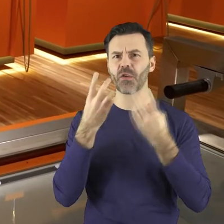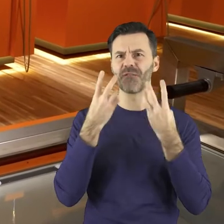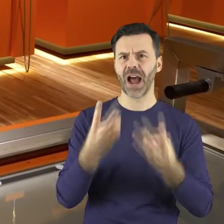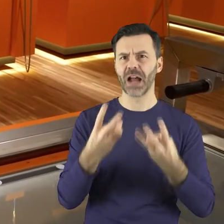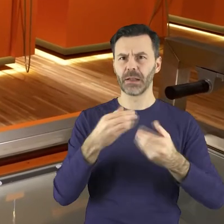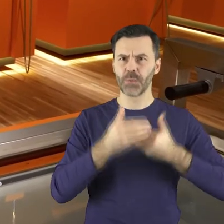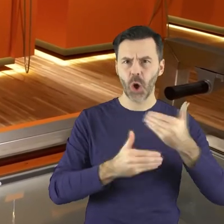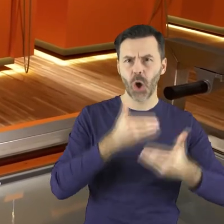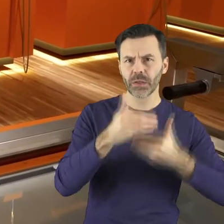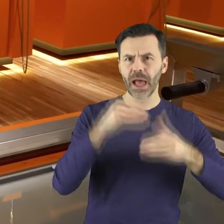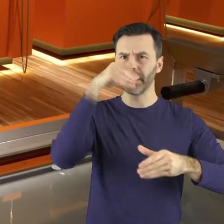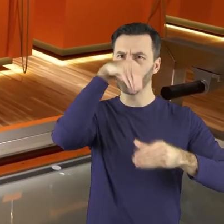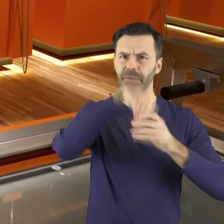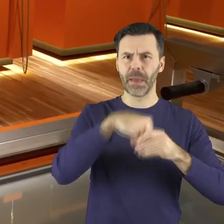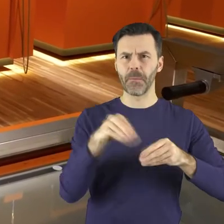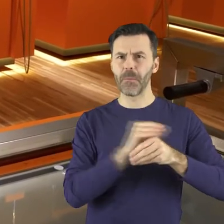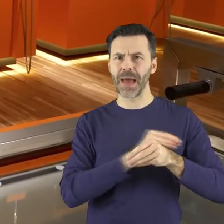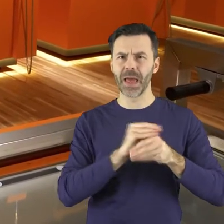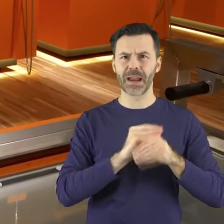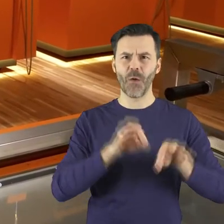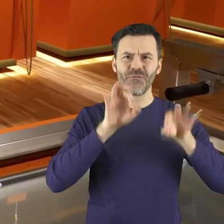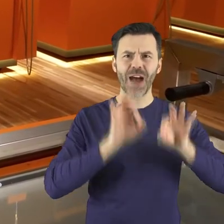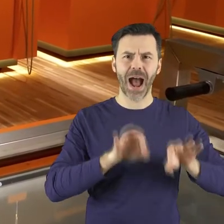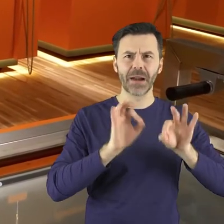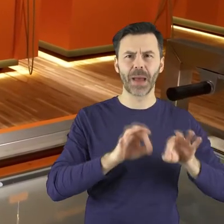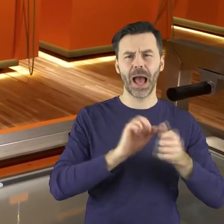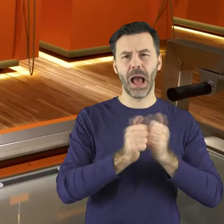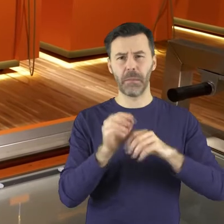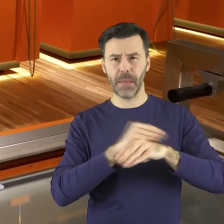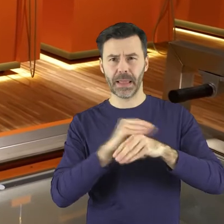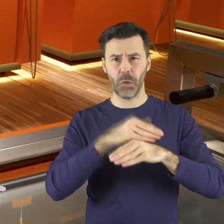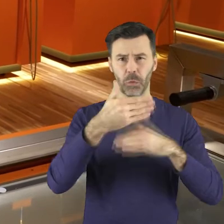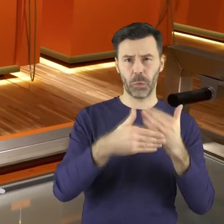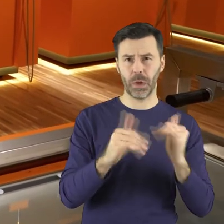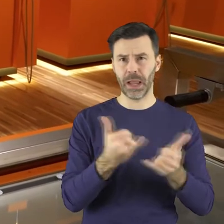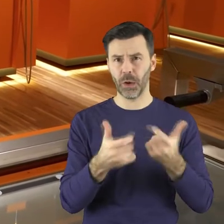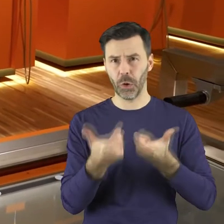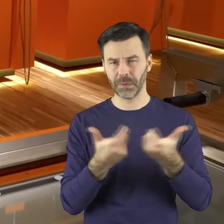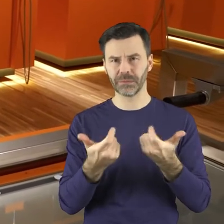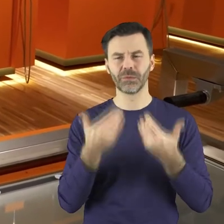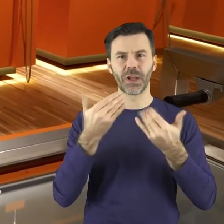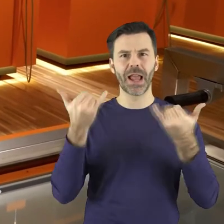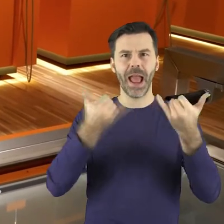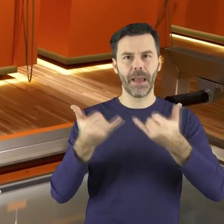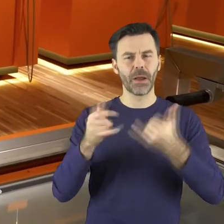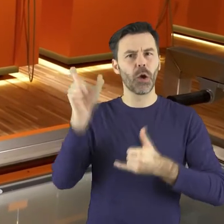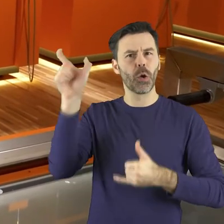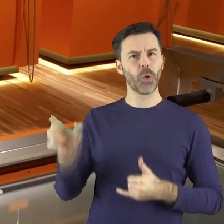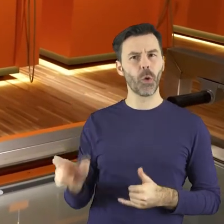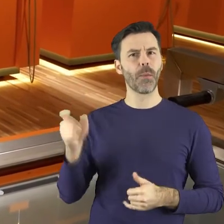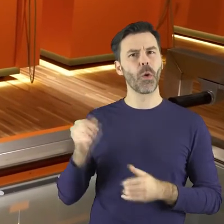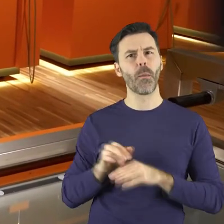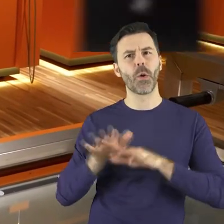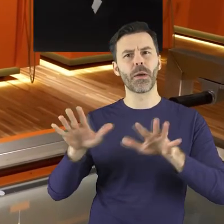różne procesy chemiczne, jakie zachodziły podczas farbowania i wykańczania tkanin. Jednym z popularniejszych farbiarzy